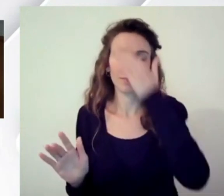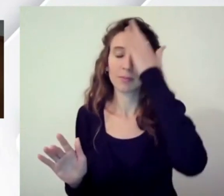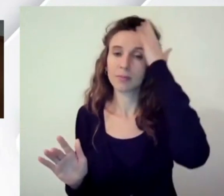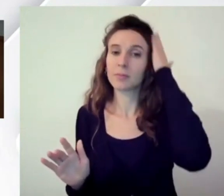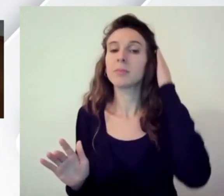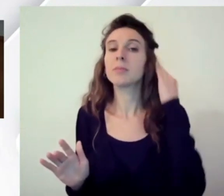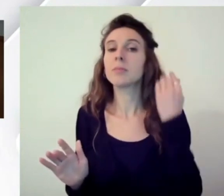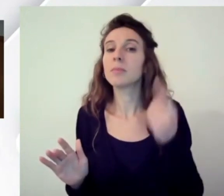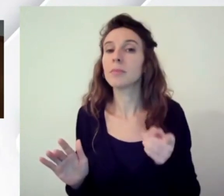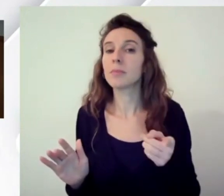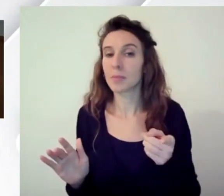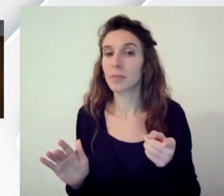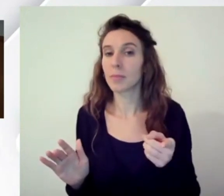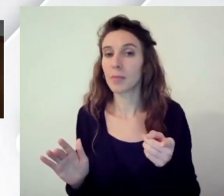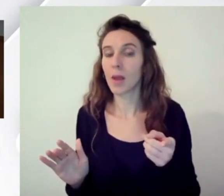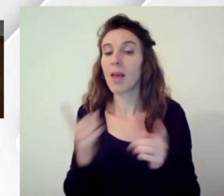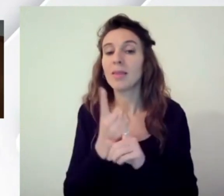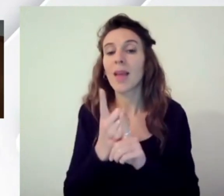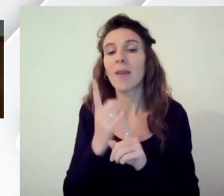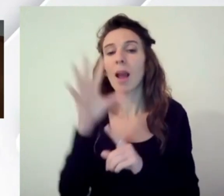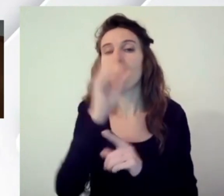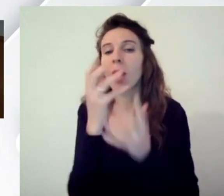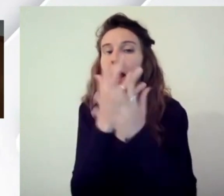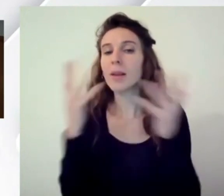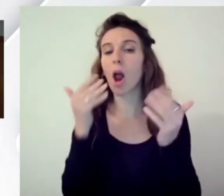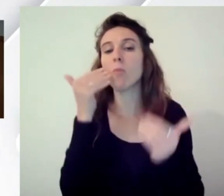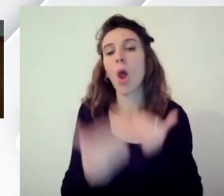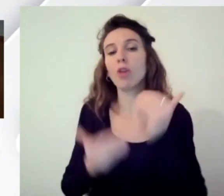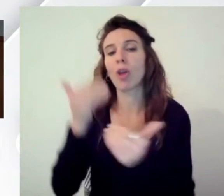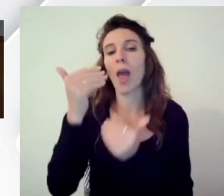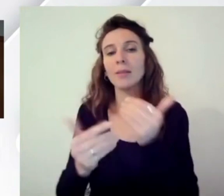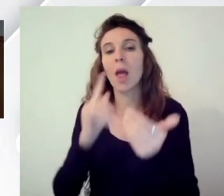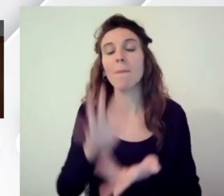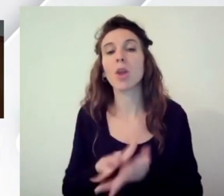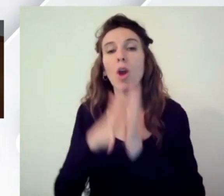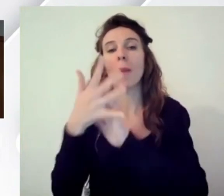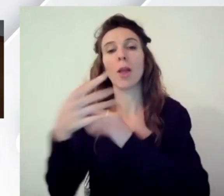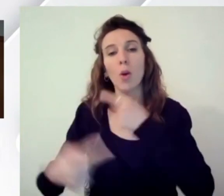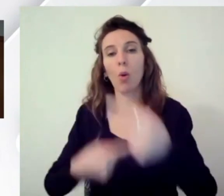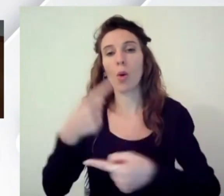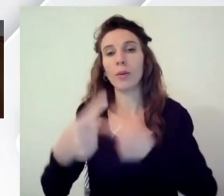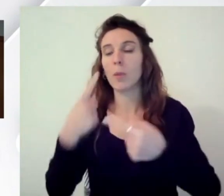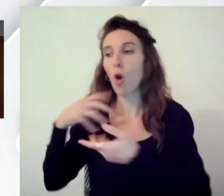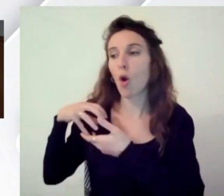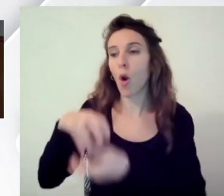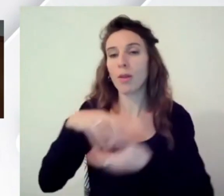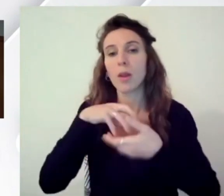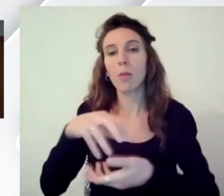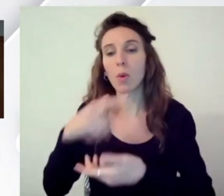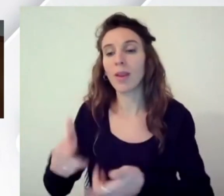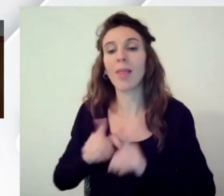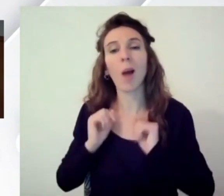l'importante è definire processi di miglioramento continuo e di contribuzione che permettano di continuare a migliorarlo